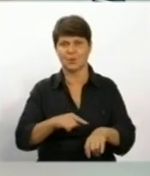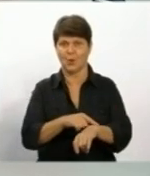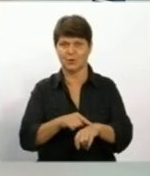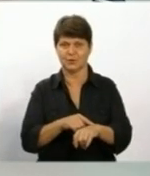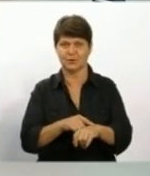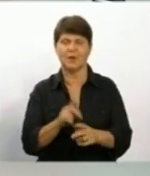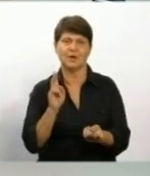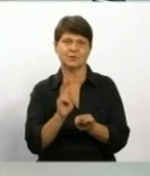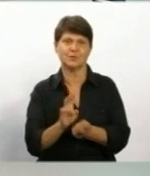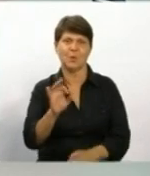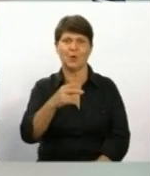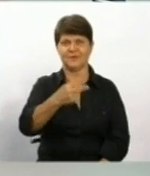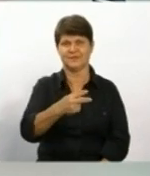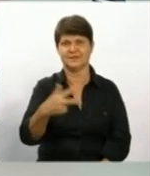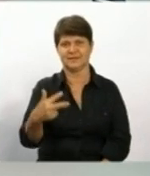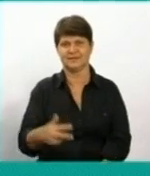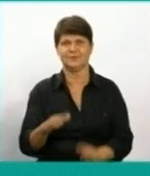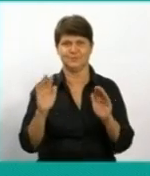зустрінемось о 20.30.